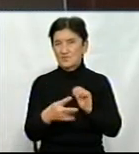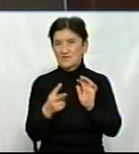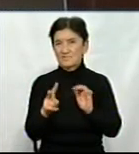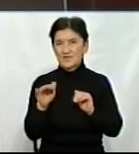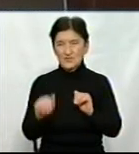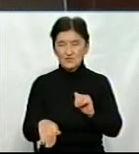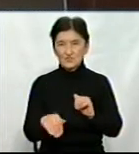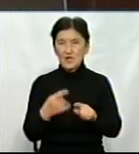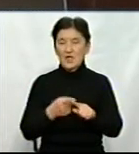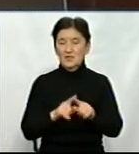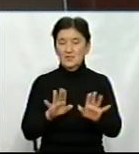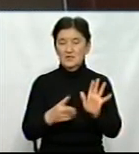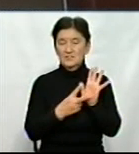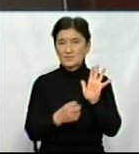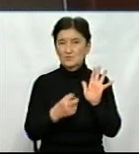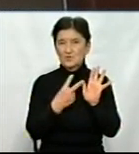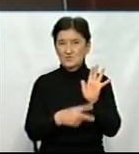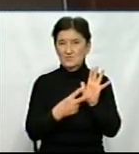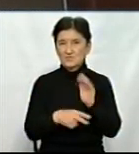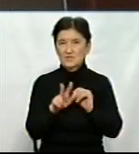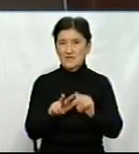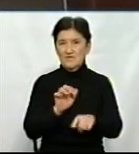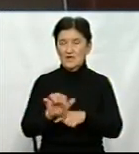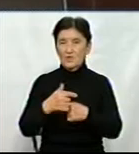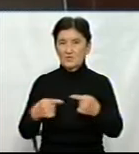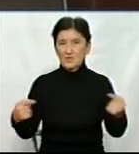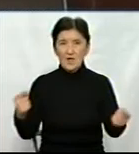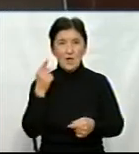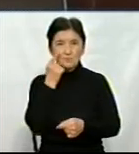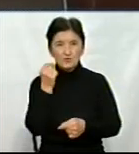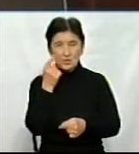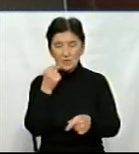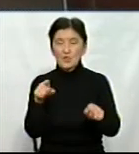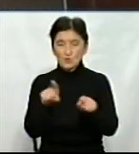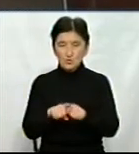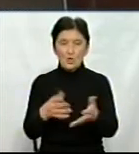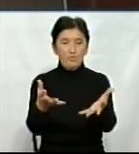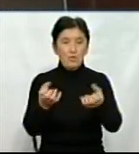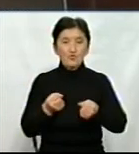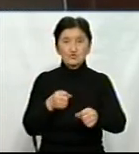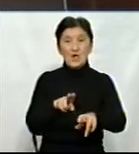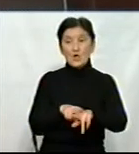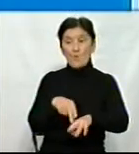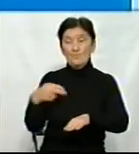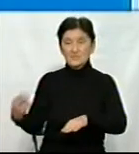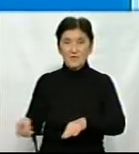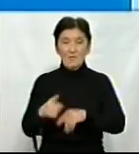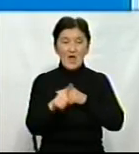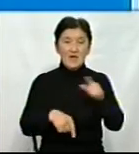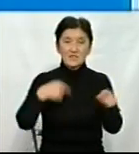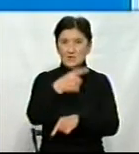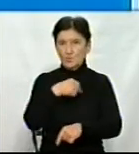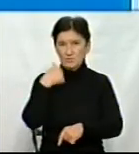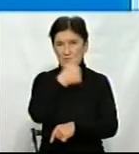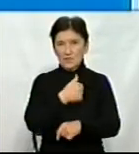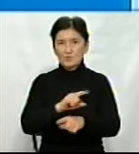і це 1873 товаровиробники бджолерії отримали дану компенсацію. На наступний рік всі напрямки, які